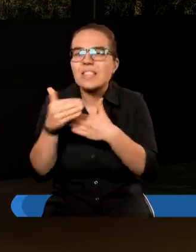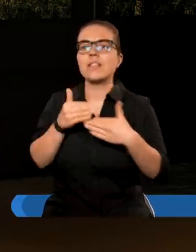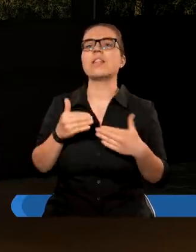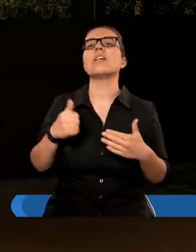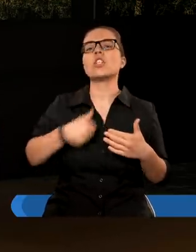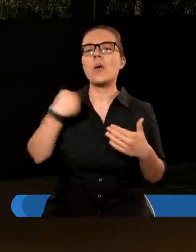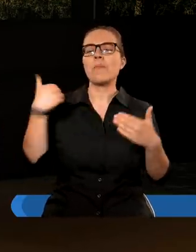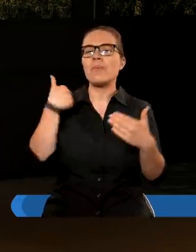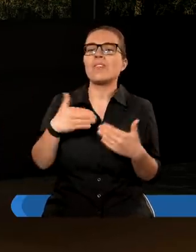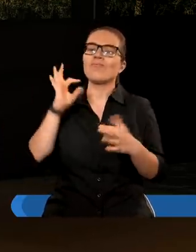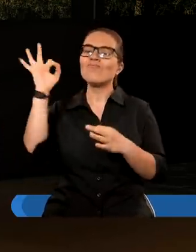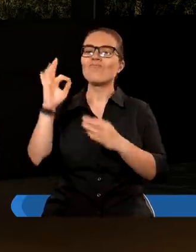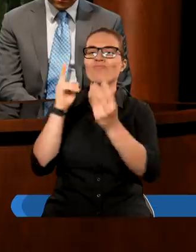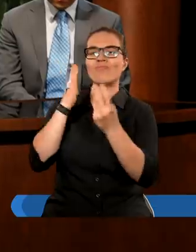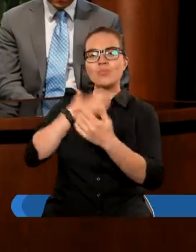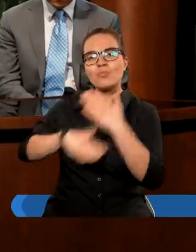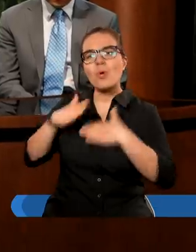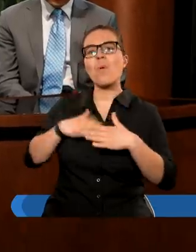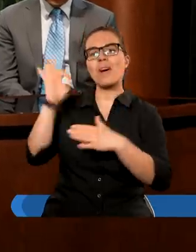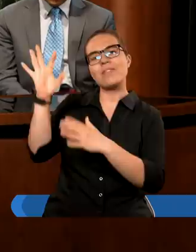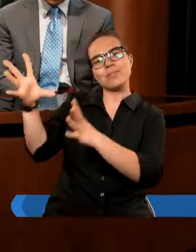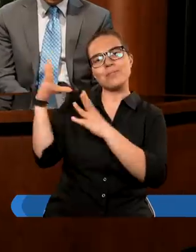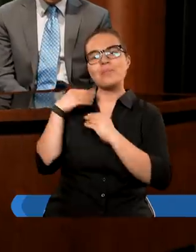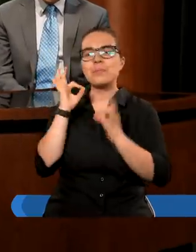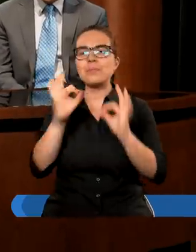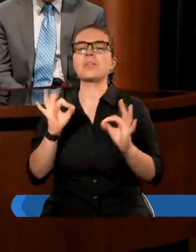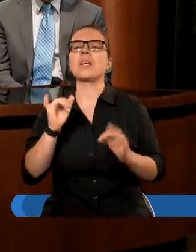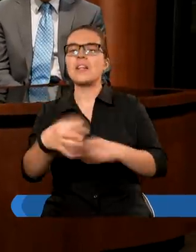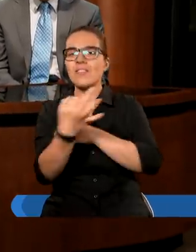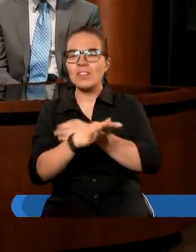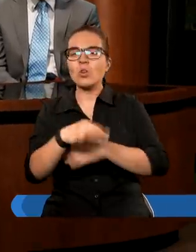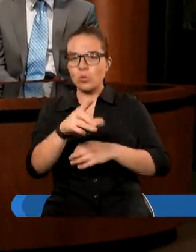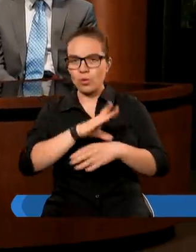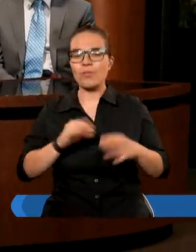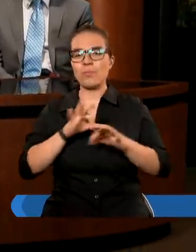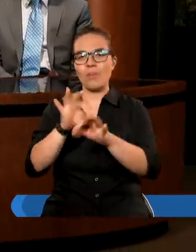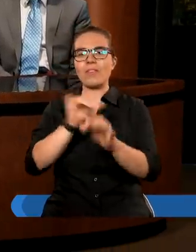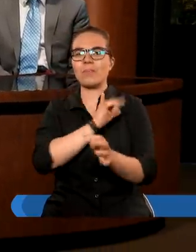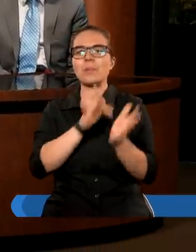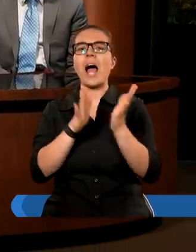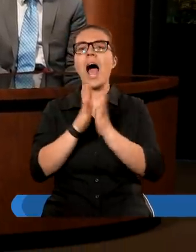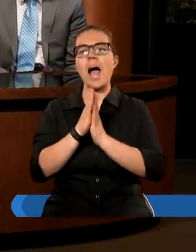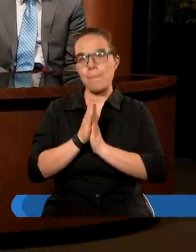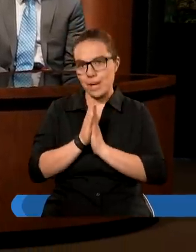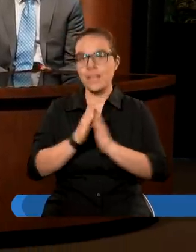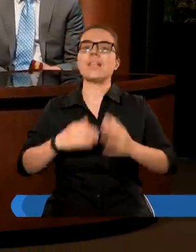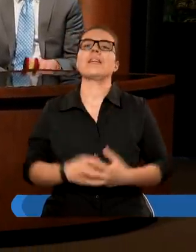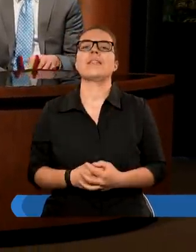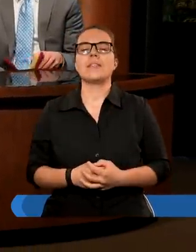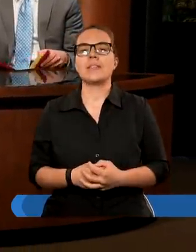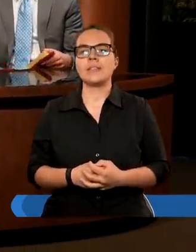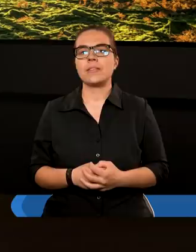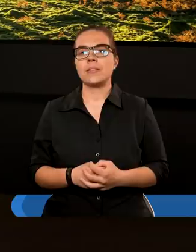się Tobie podobać. Powierzamy się Tobie na ten czas Studium w imieniu Jezusa Chrystusa. Amen. Amen.